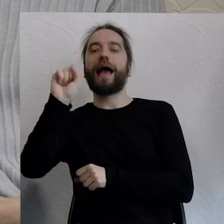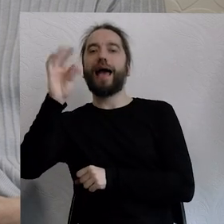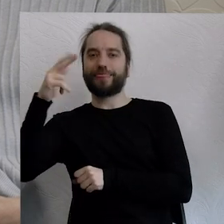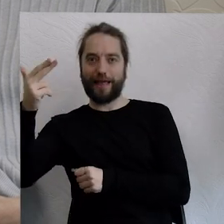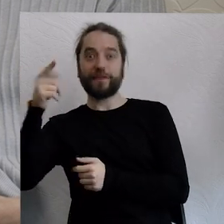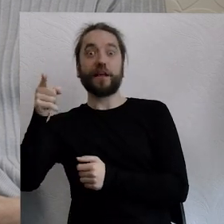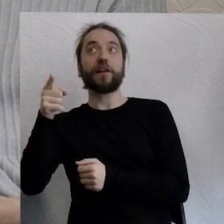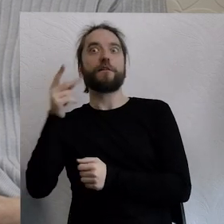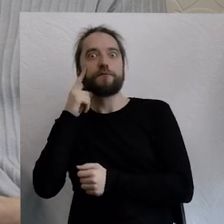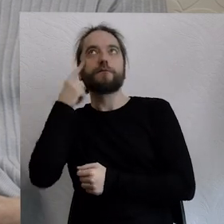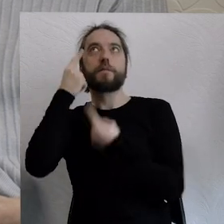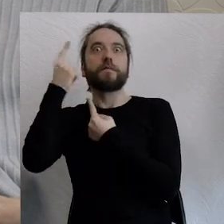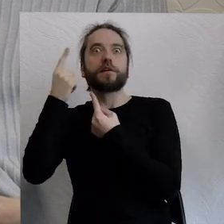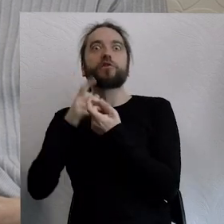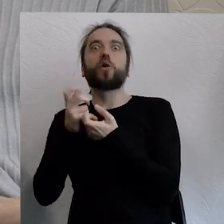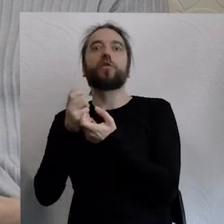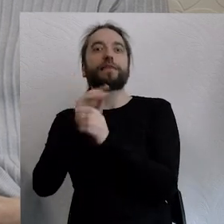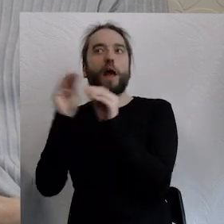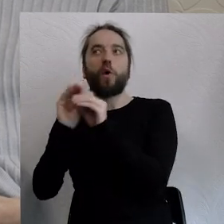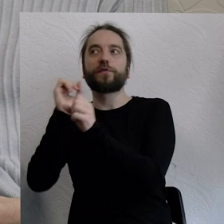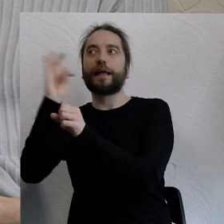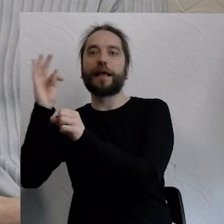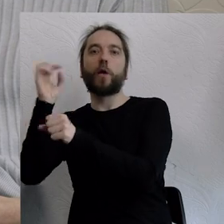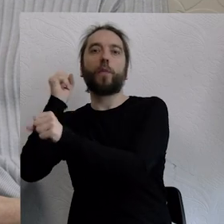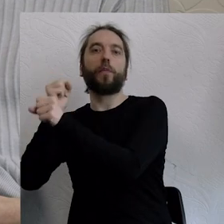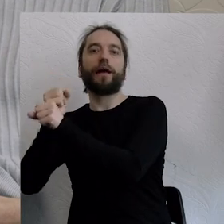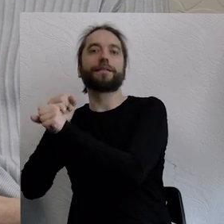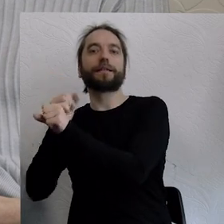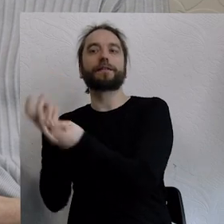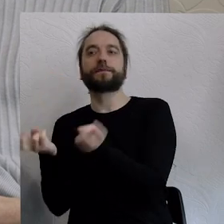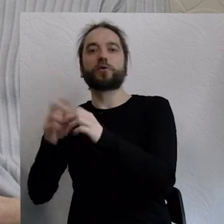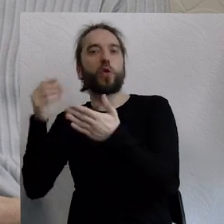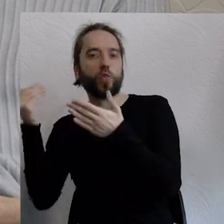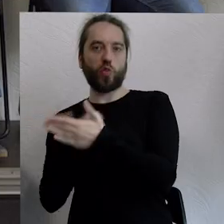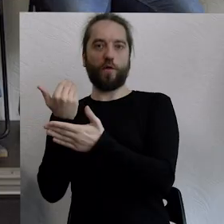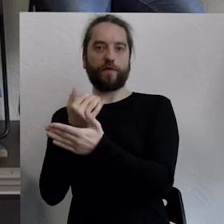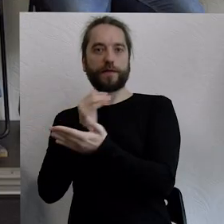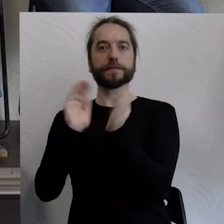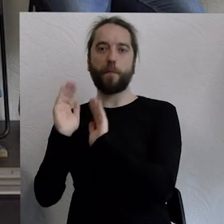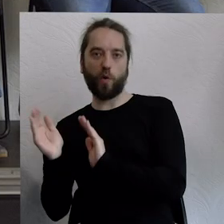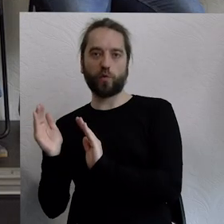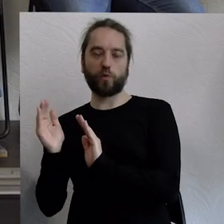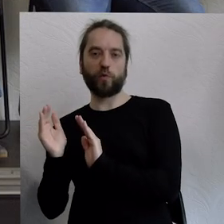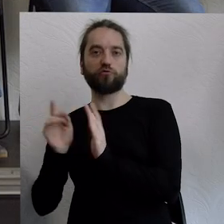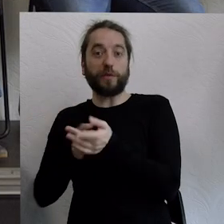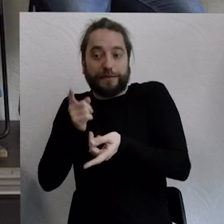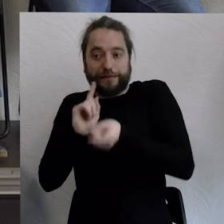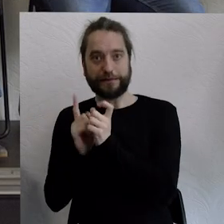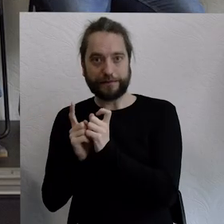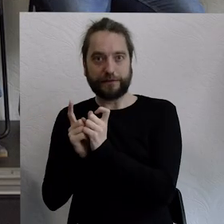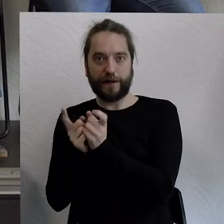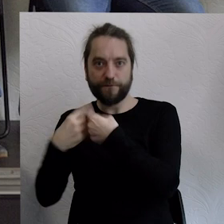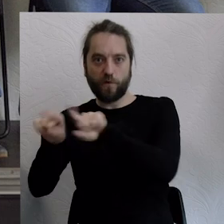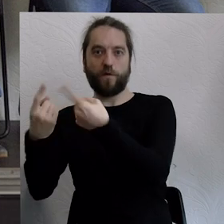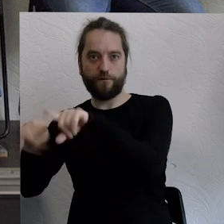sposób organizowania pracy naukowców, ale odkrywając właśnie, że są gigantyczne zasoby już wytworzonej wiedzy, chodziło tylko o przyspieszenie i wdrożenia,